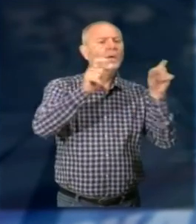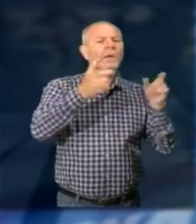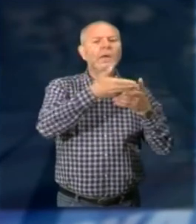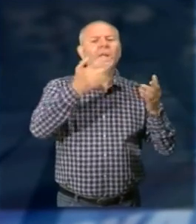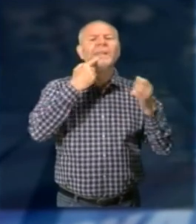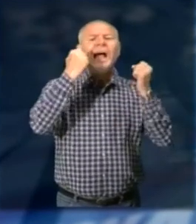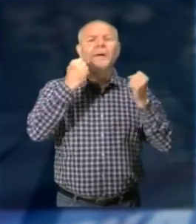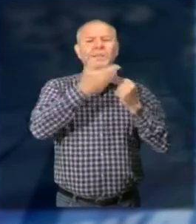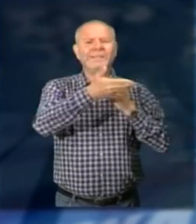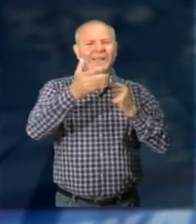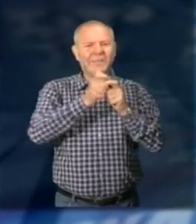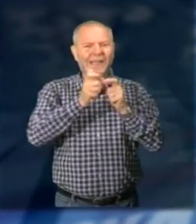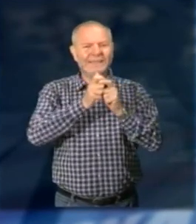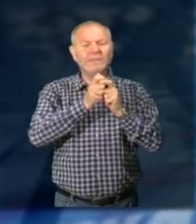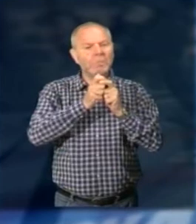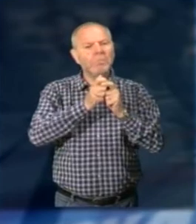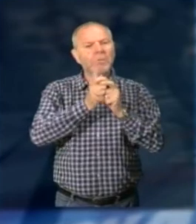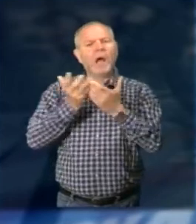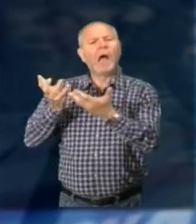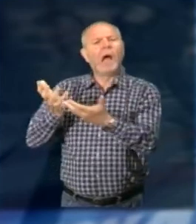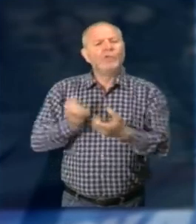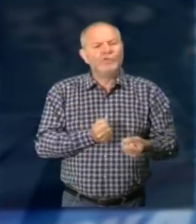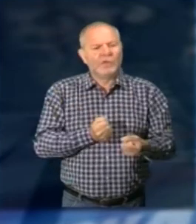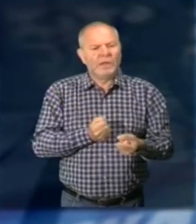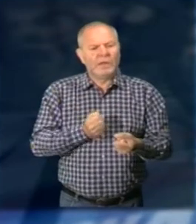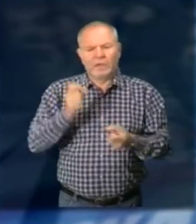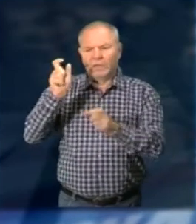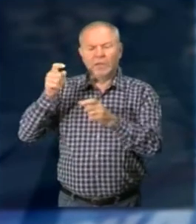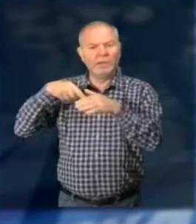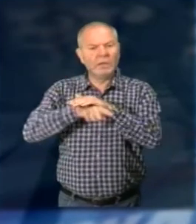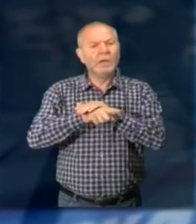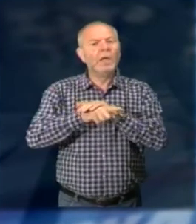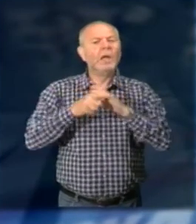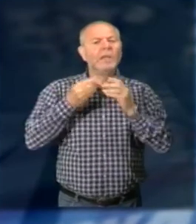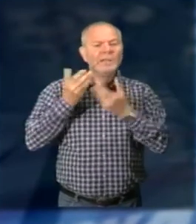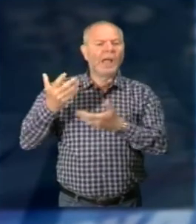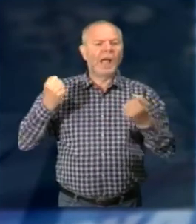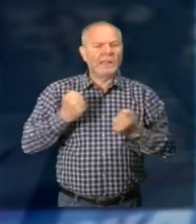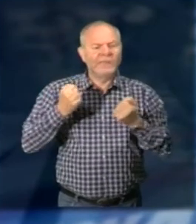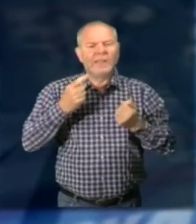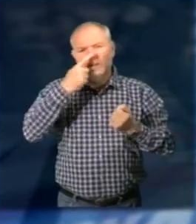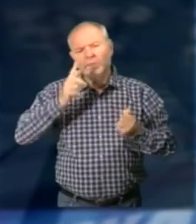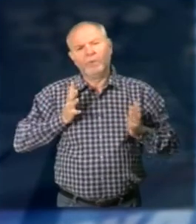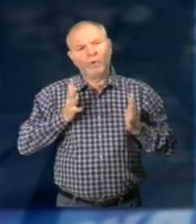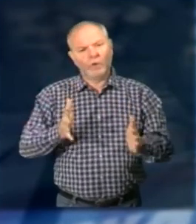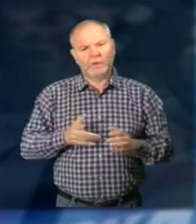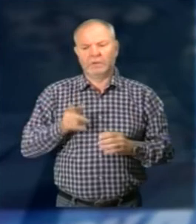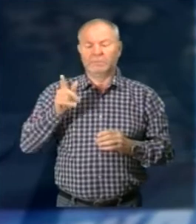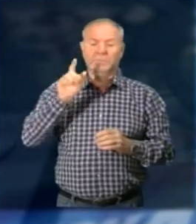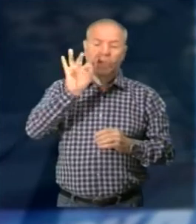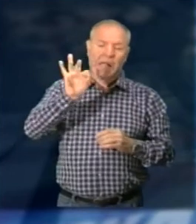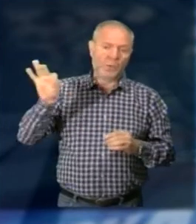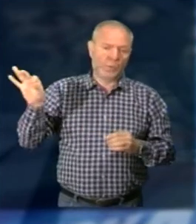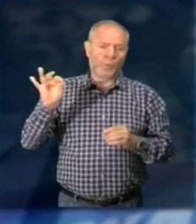Anche giovani eccetera nel voler mettere in campo delle attività di carattere volontaristico Insomma c'è chi fa la scuola